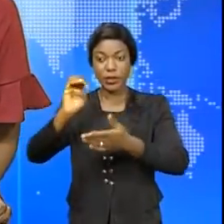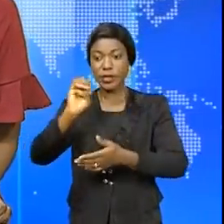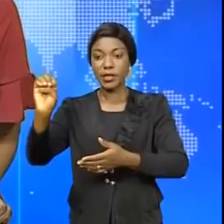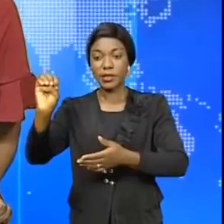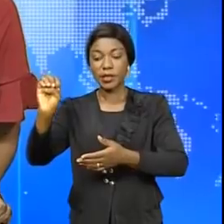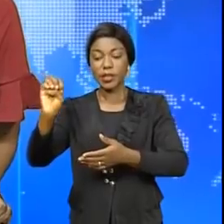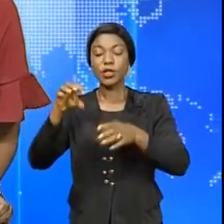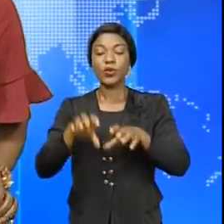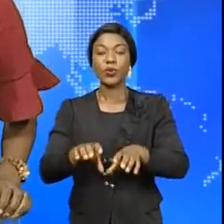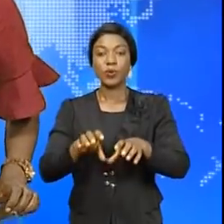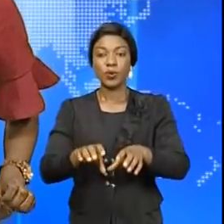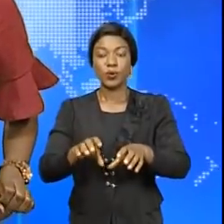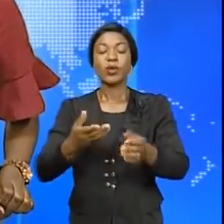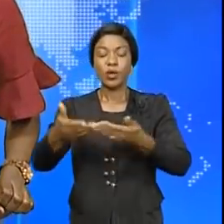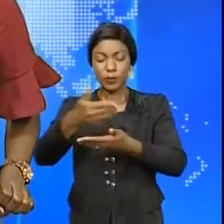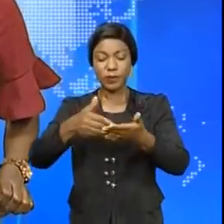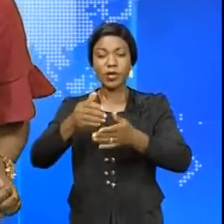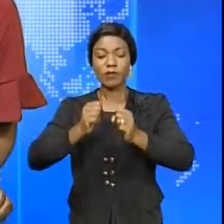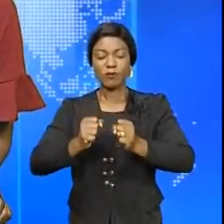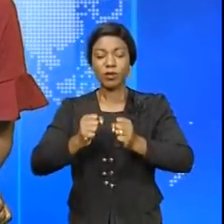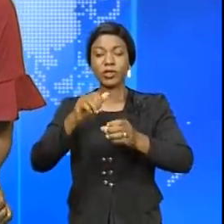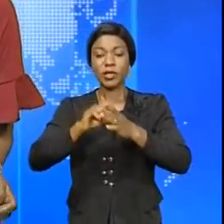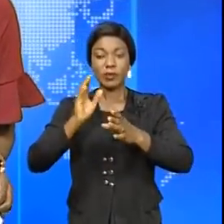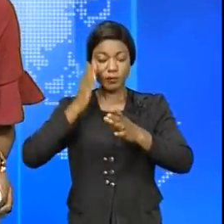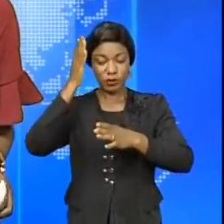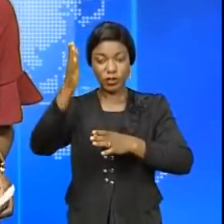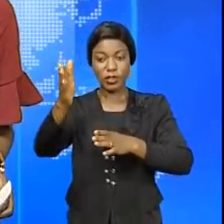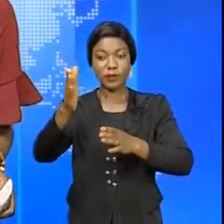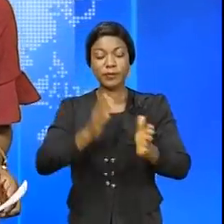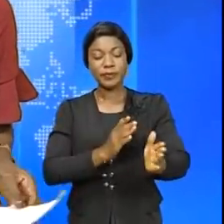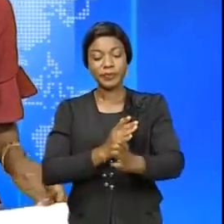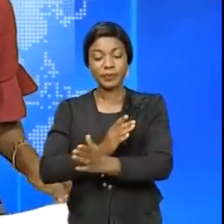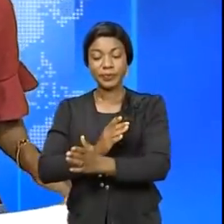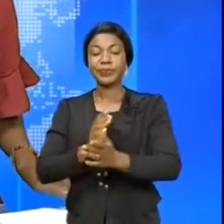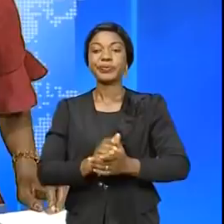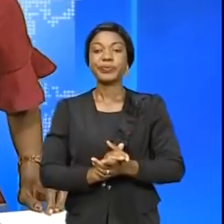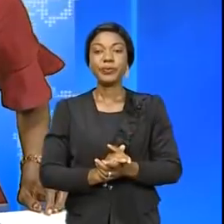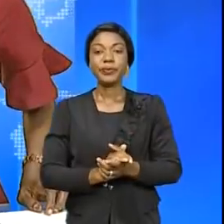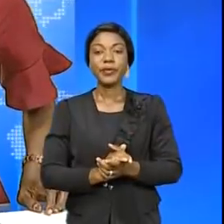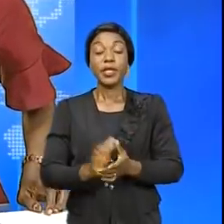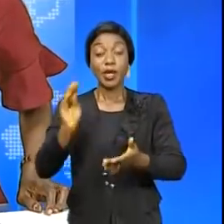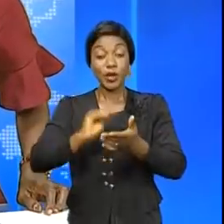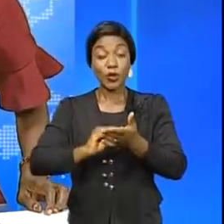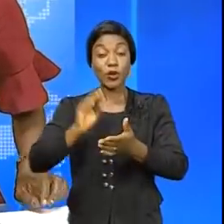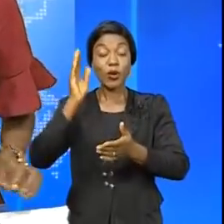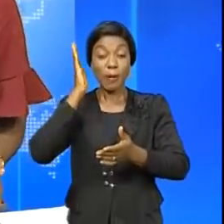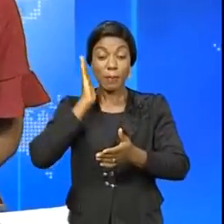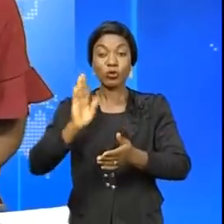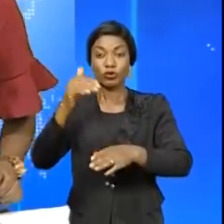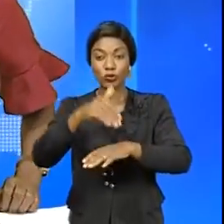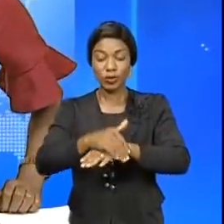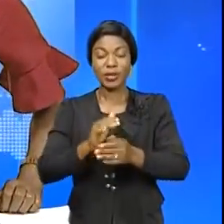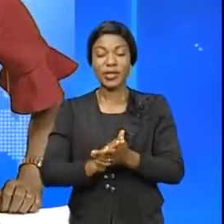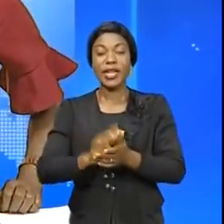démocratique d'Ikongo. Nous y reviendrons avec les détails dans nos prochaines éditions. Encore une fois, bonsoir.